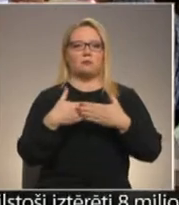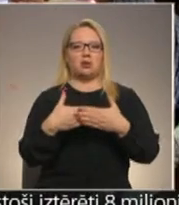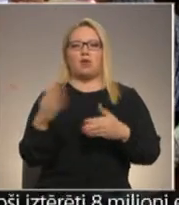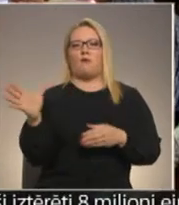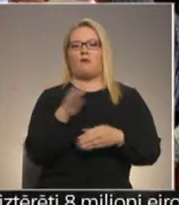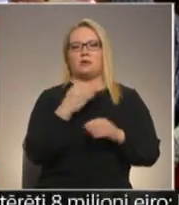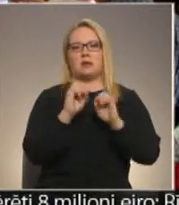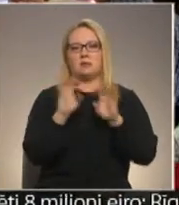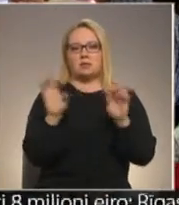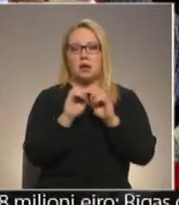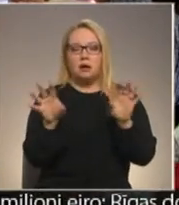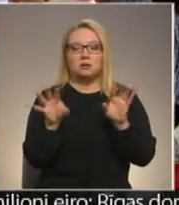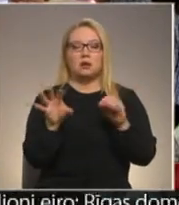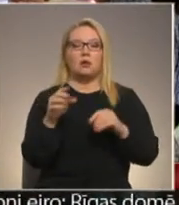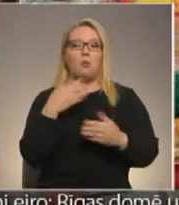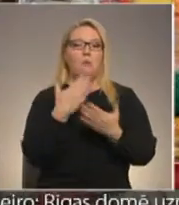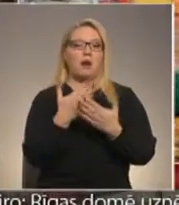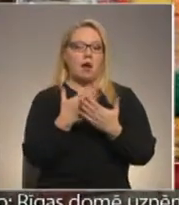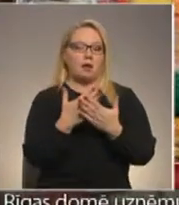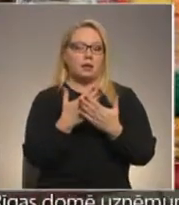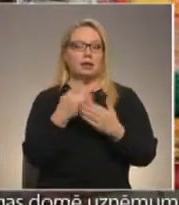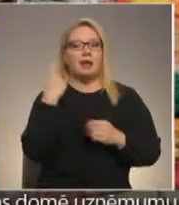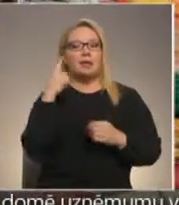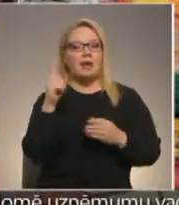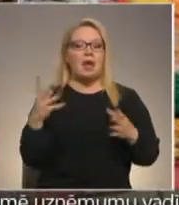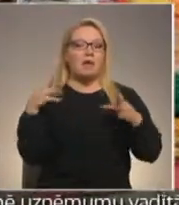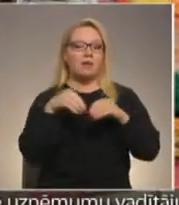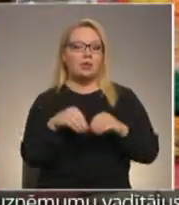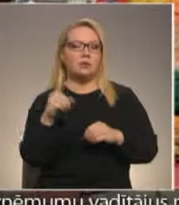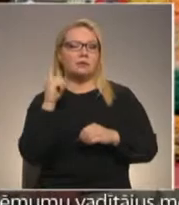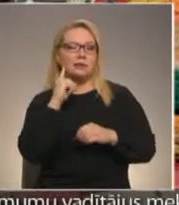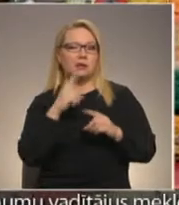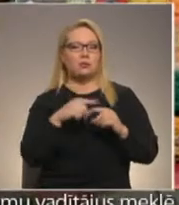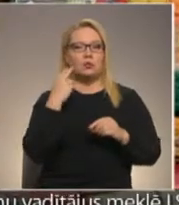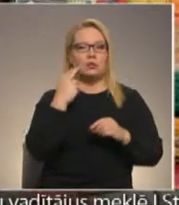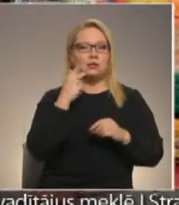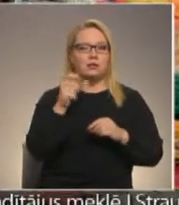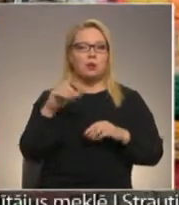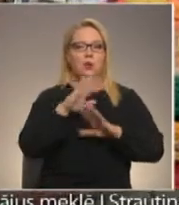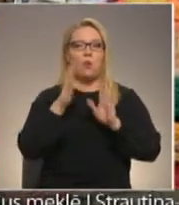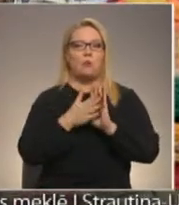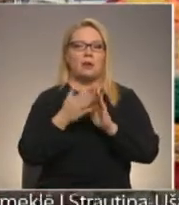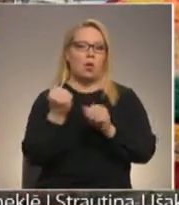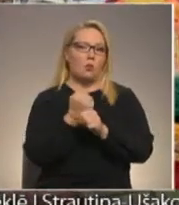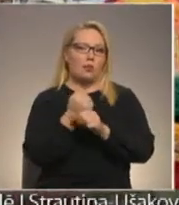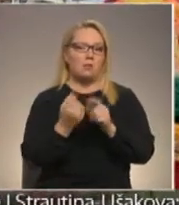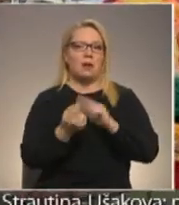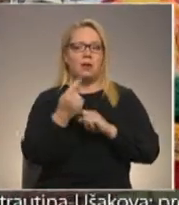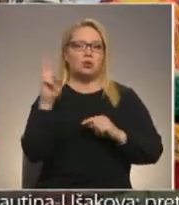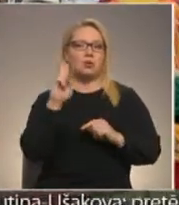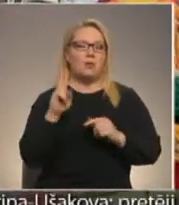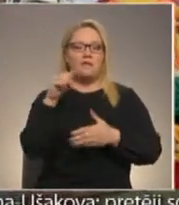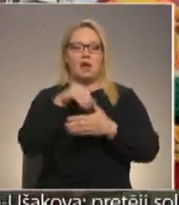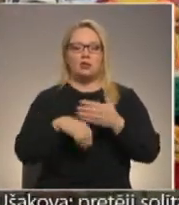un visiem izstāstīt un parādīt. Ideja apvienotnē dzirdīgos un nedzirdīgos kopīgā nodarbē radās Jūrmalas